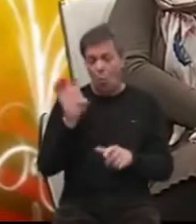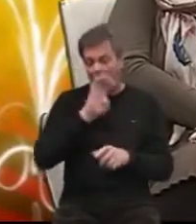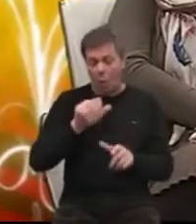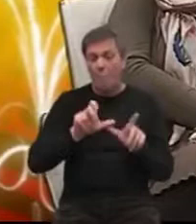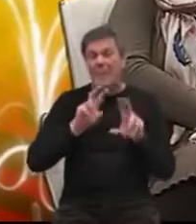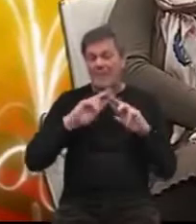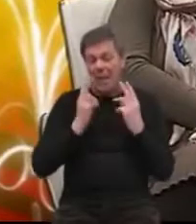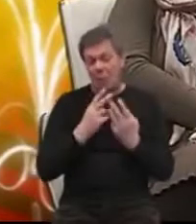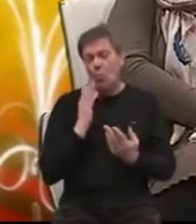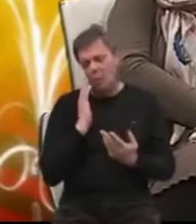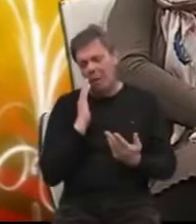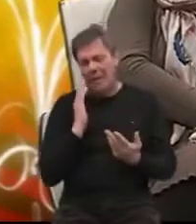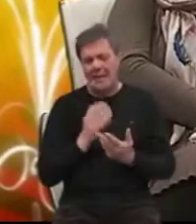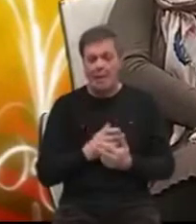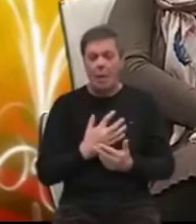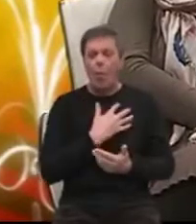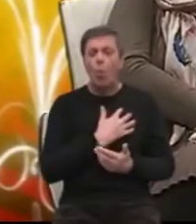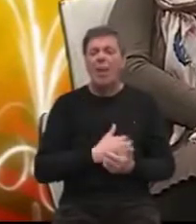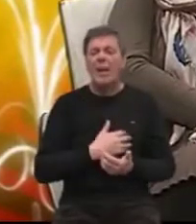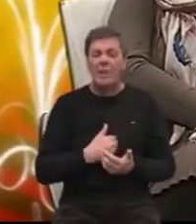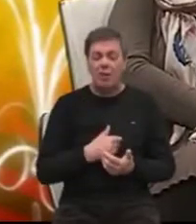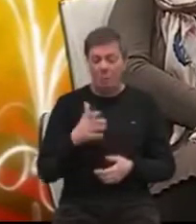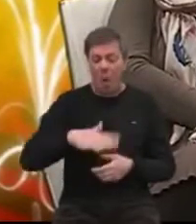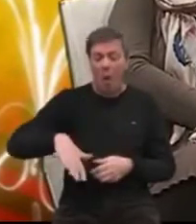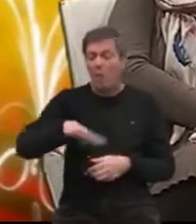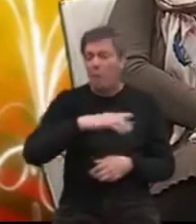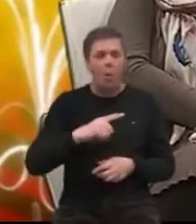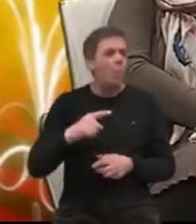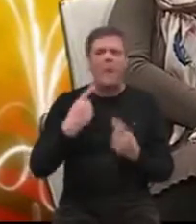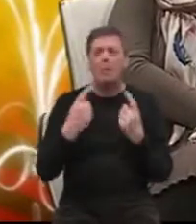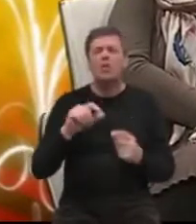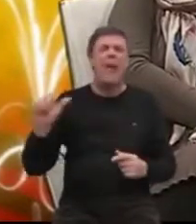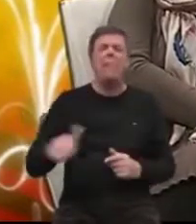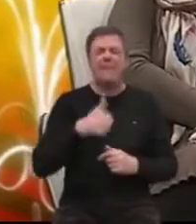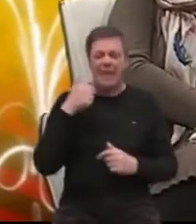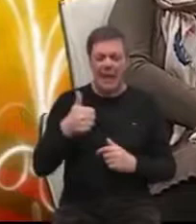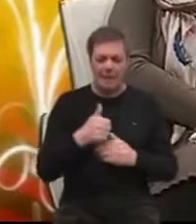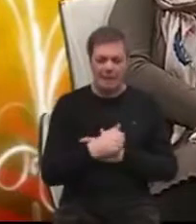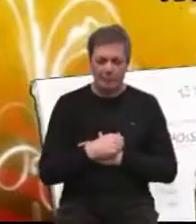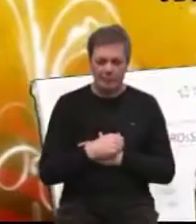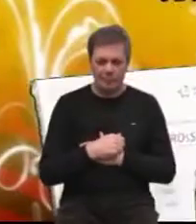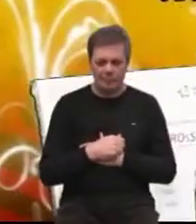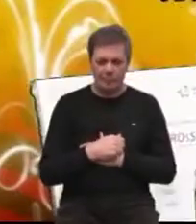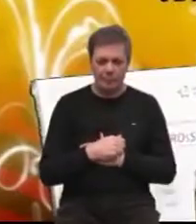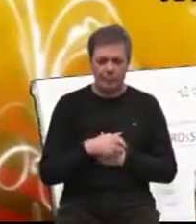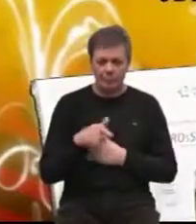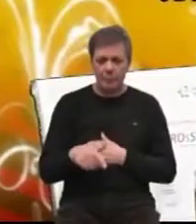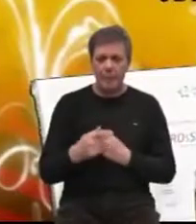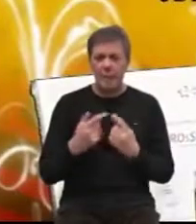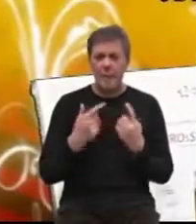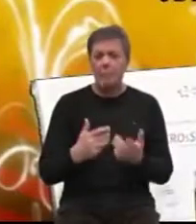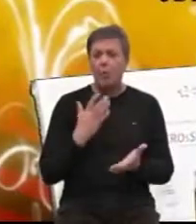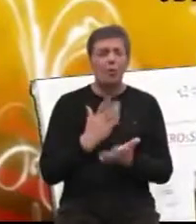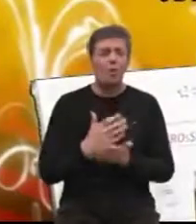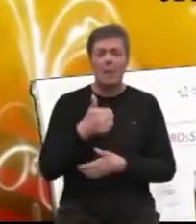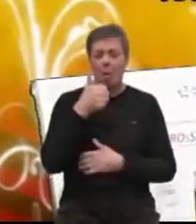u svijetu i u Americi, u Hrvatskoj, odnosno na ovom dijelu nije postojala ni jedna. I sad jedna postojala, u cijeloj